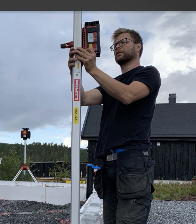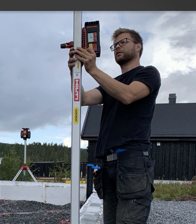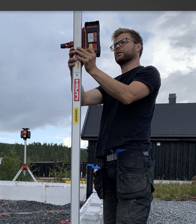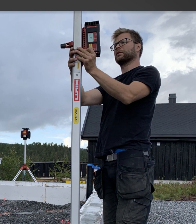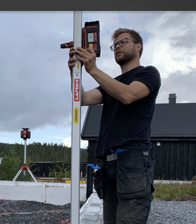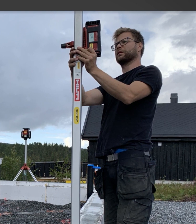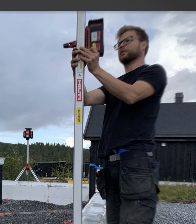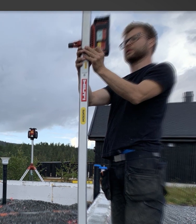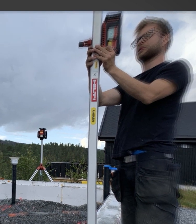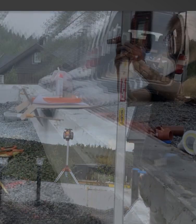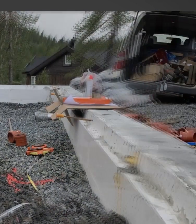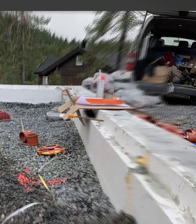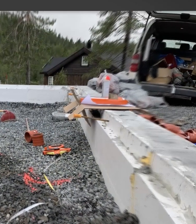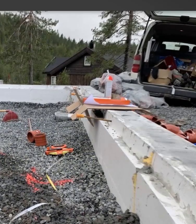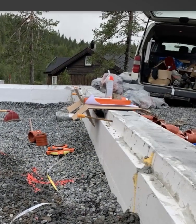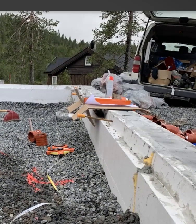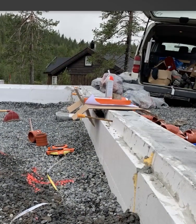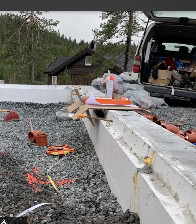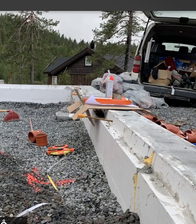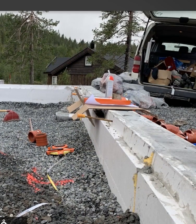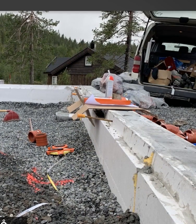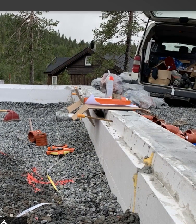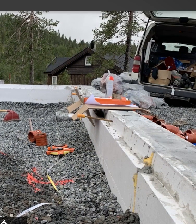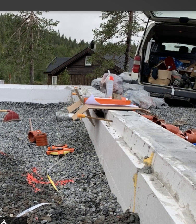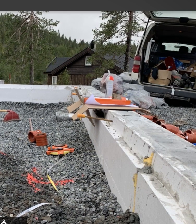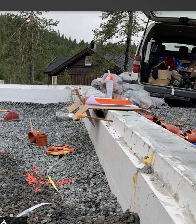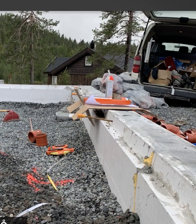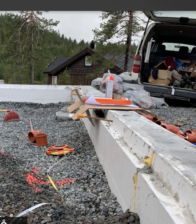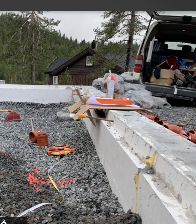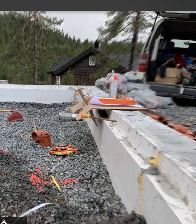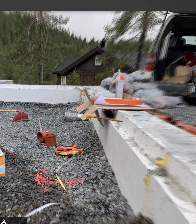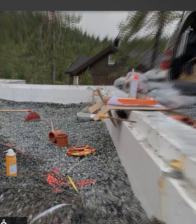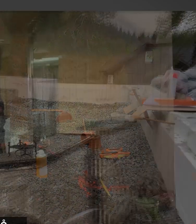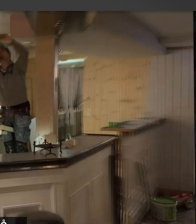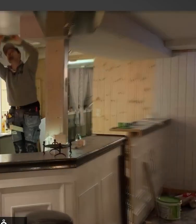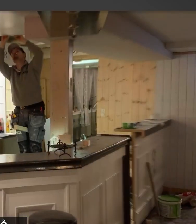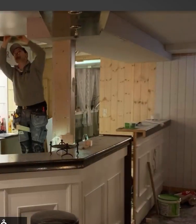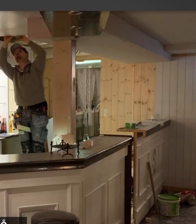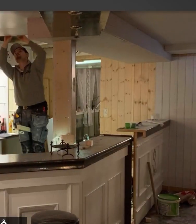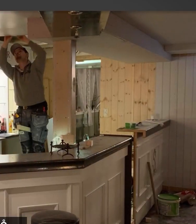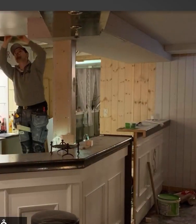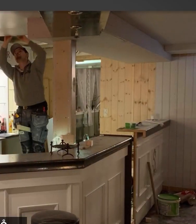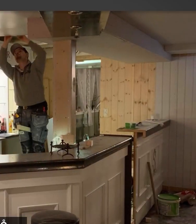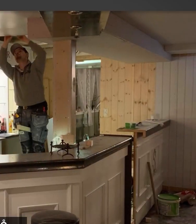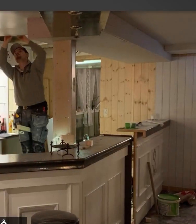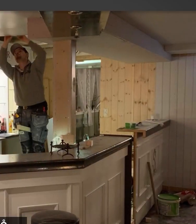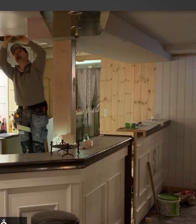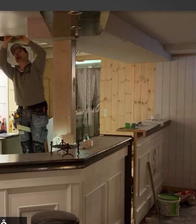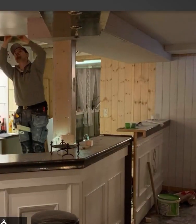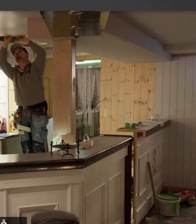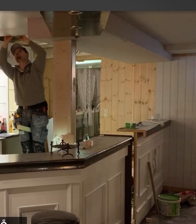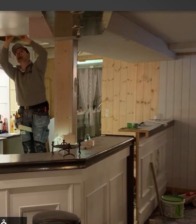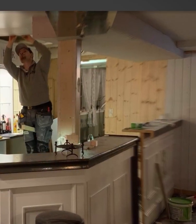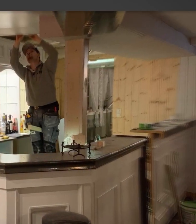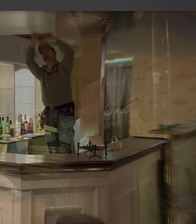I 2019 etablerte vi den fjerde bedriften, NTS Rør-service. Også den med døve ansatte og